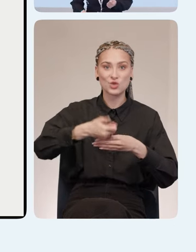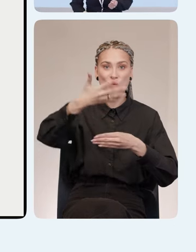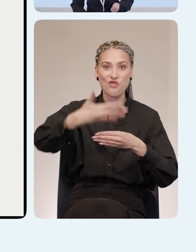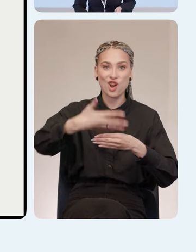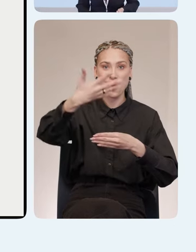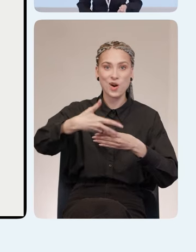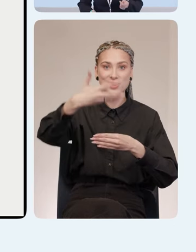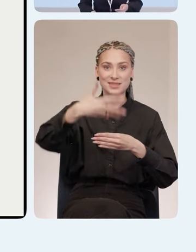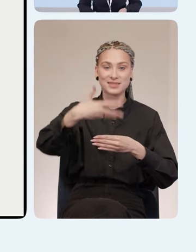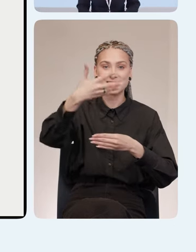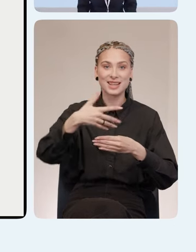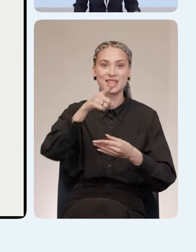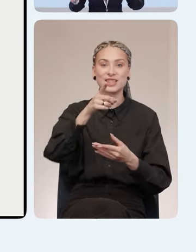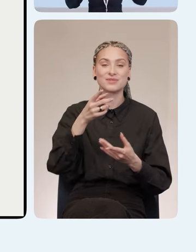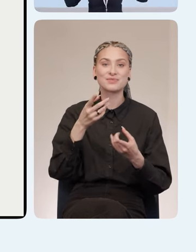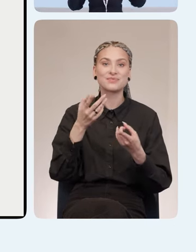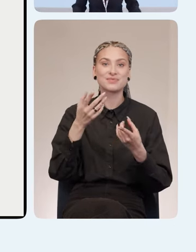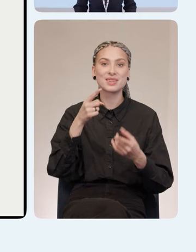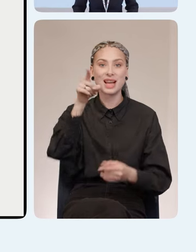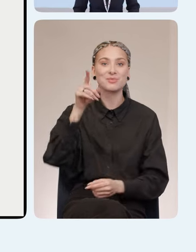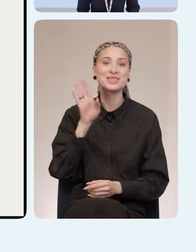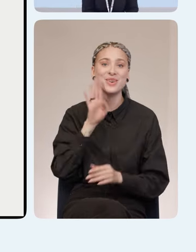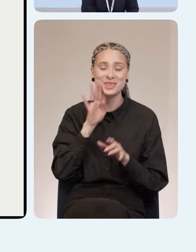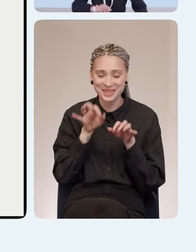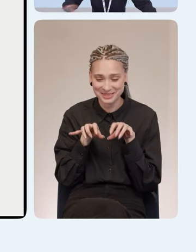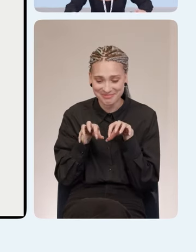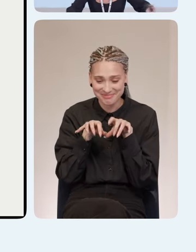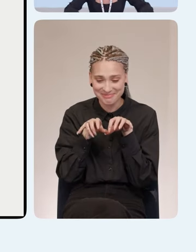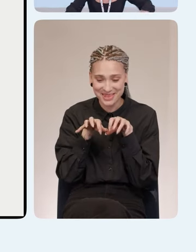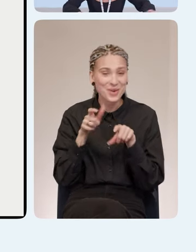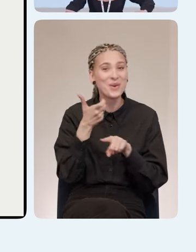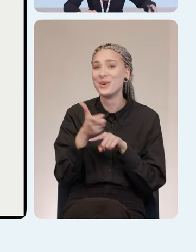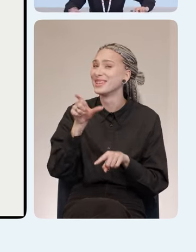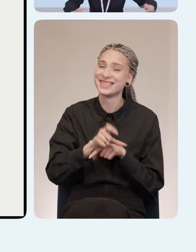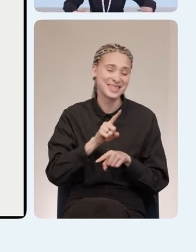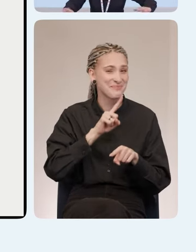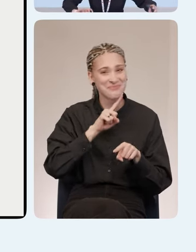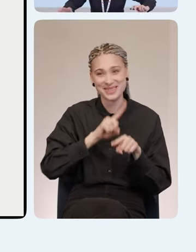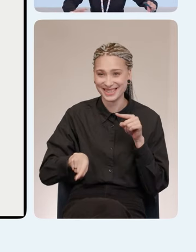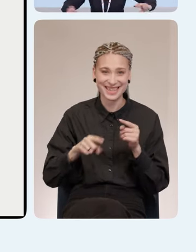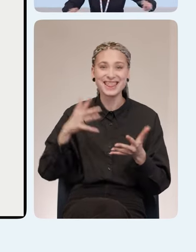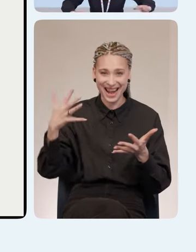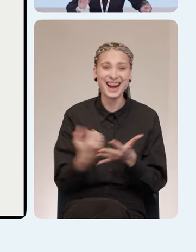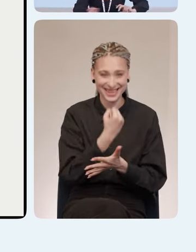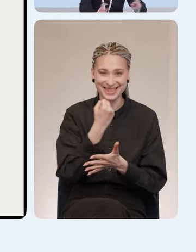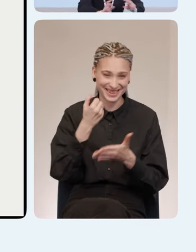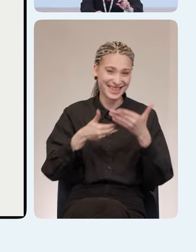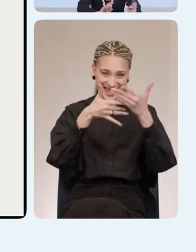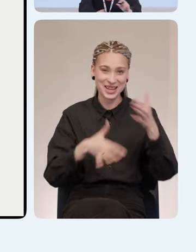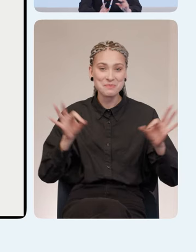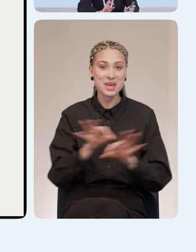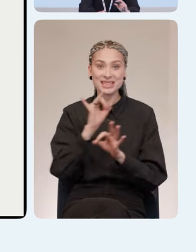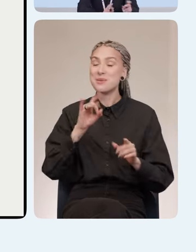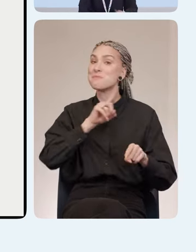значит, что у тебя в ПТС сидела девчонка, которая очень быстро находила текст песни и очень быстро